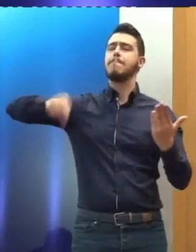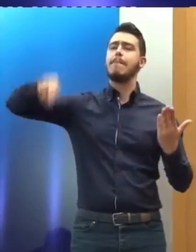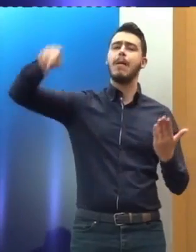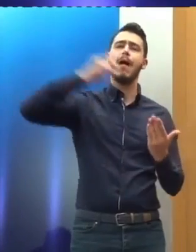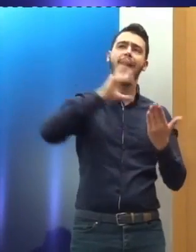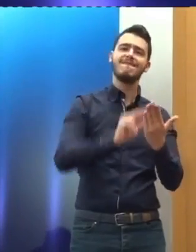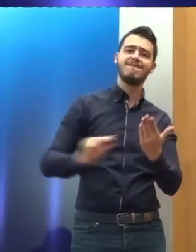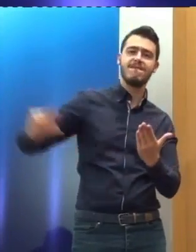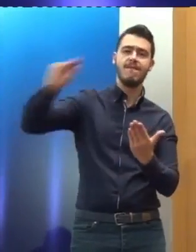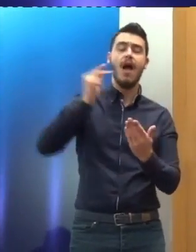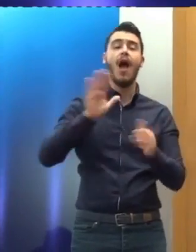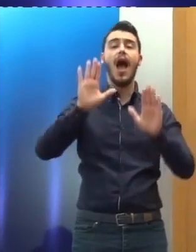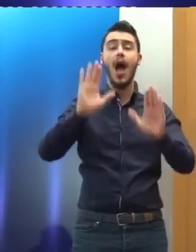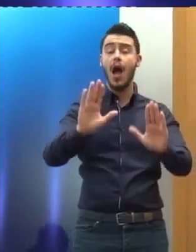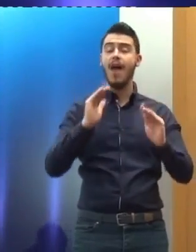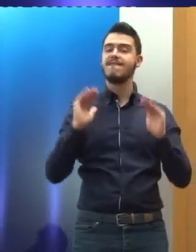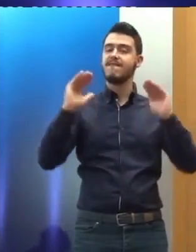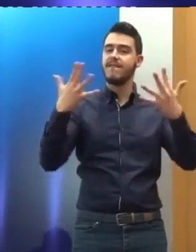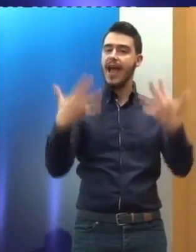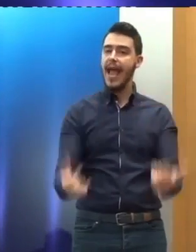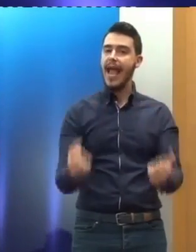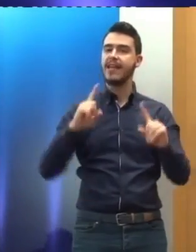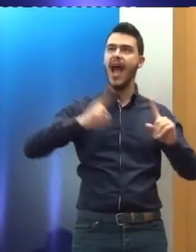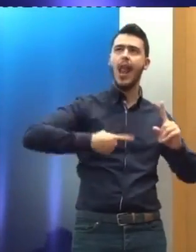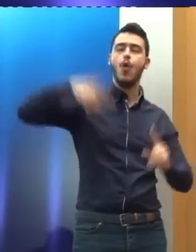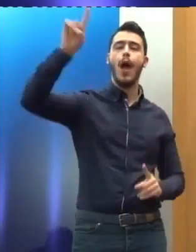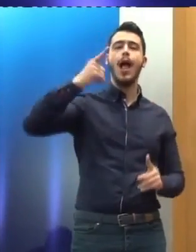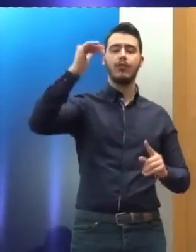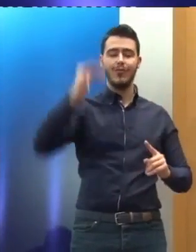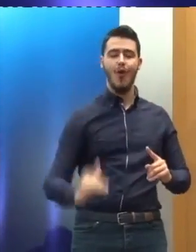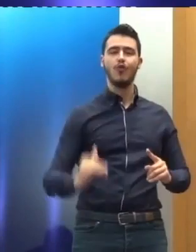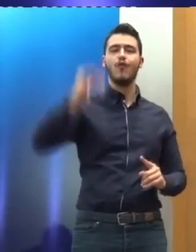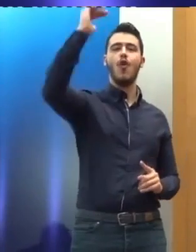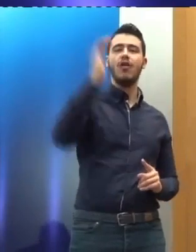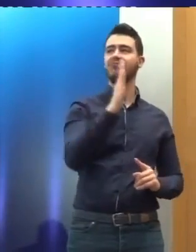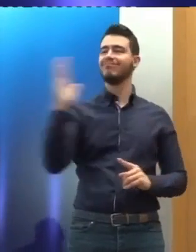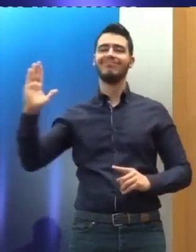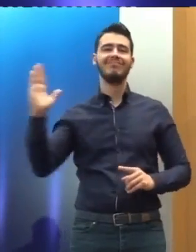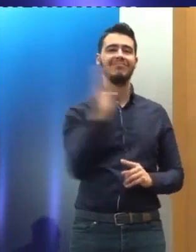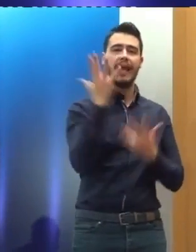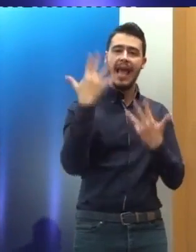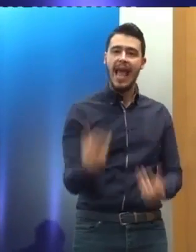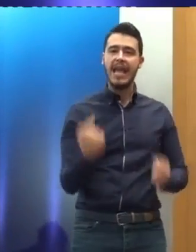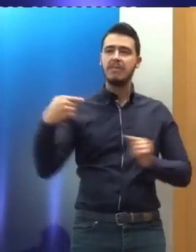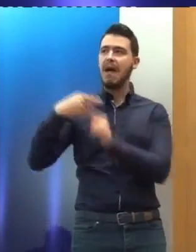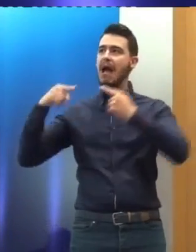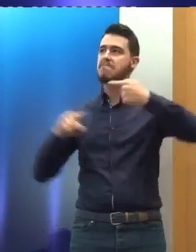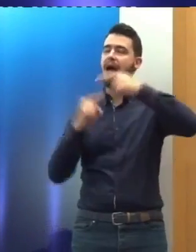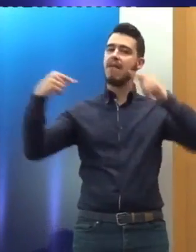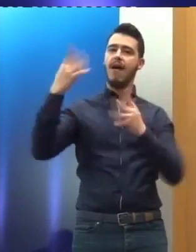έντονες διαχωριστικές γραμμές ανάμεσα σε Βορρά, Νότο, Ανατολή, Δύση και τα λοιπά. Παρ' όλα αυτά, δεν